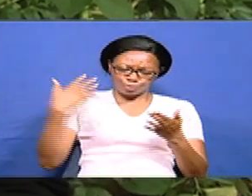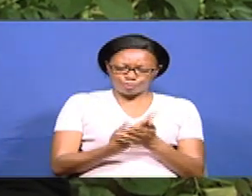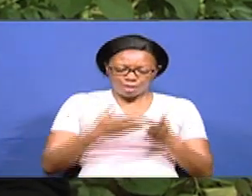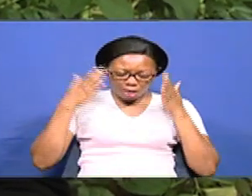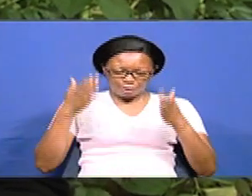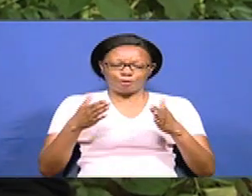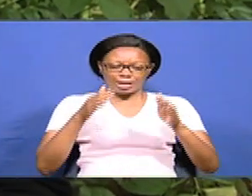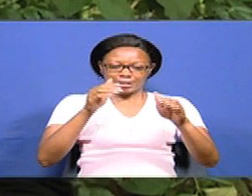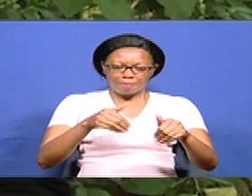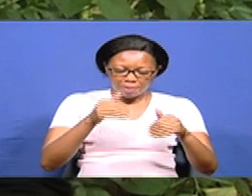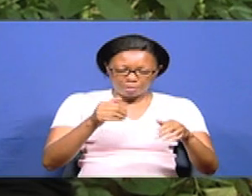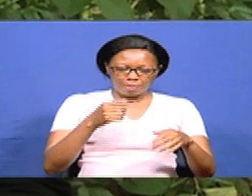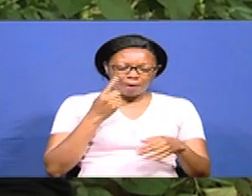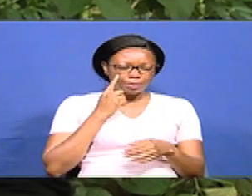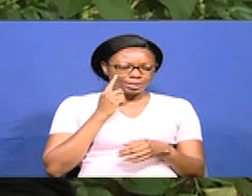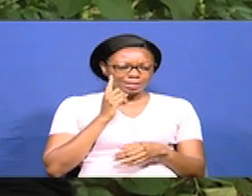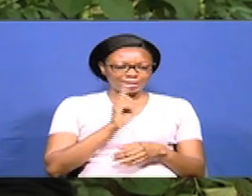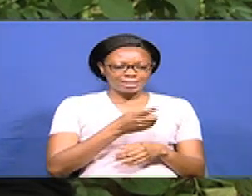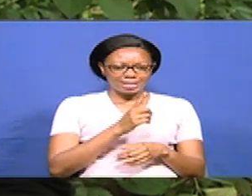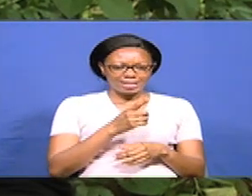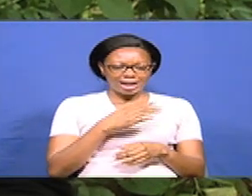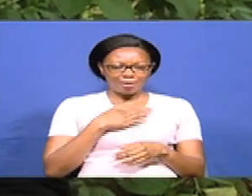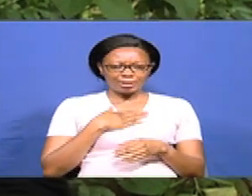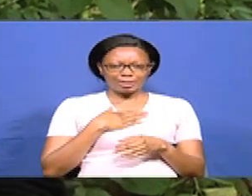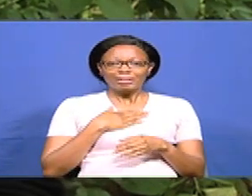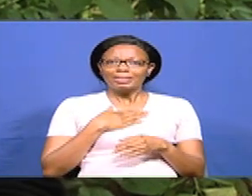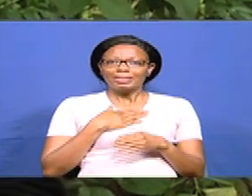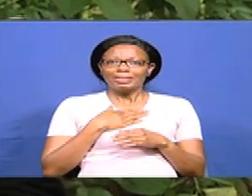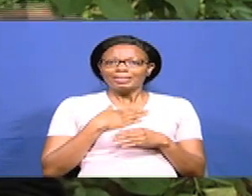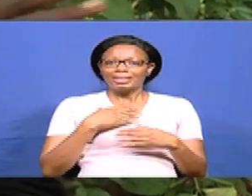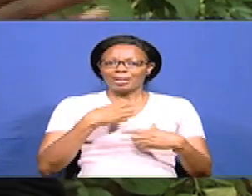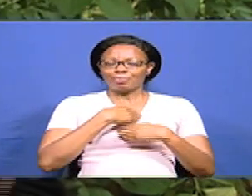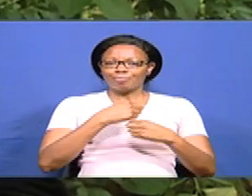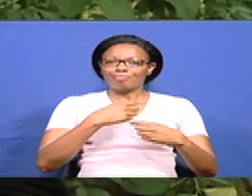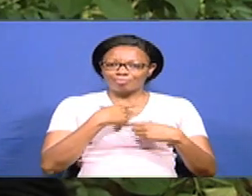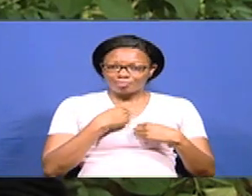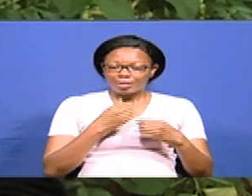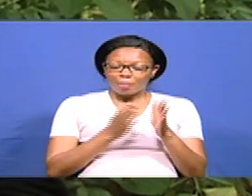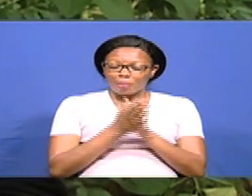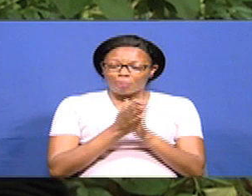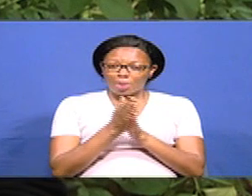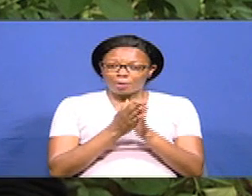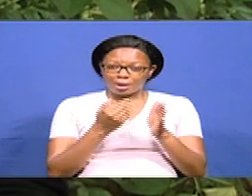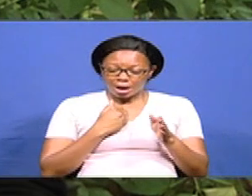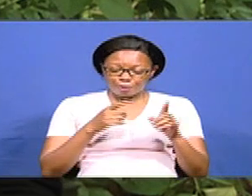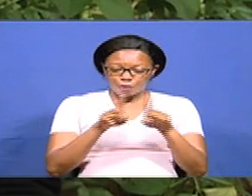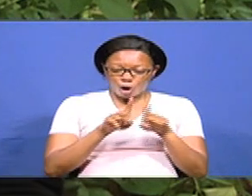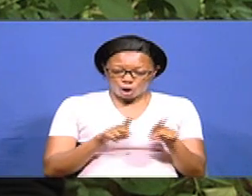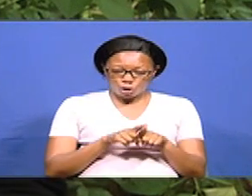ili nipea motivation na pia mzeaka nipea access kwa land yake kuitumia kwa sasa.